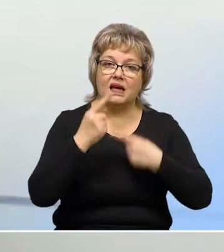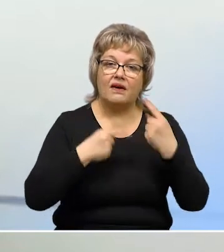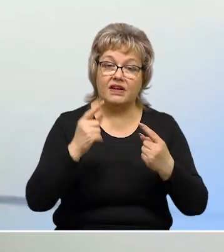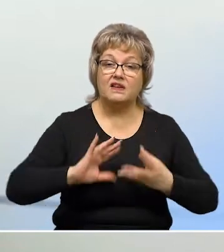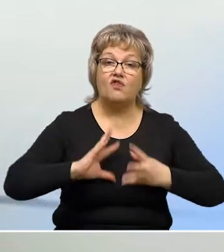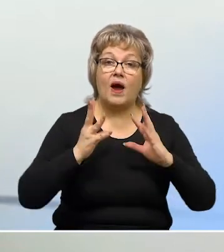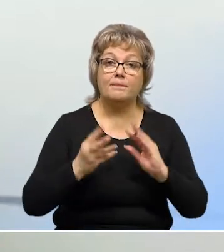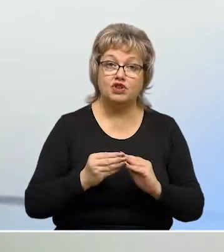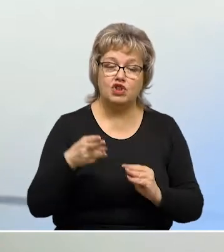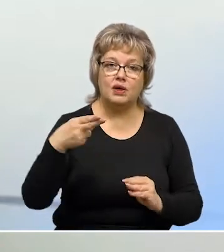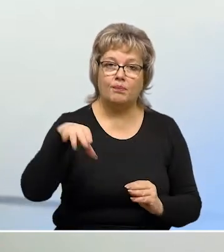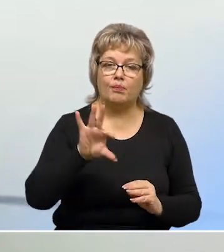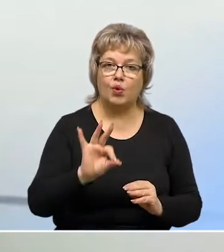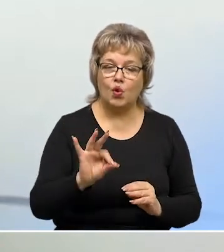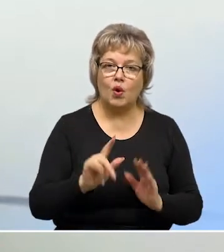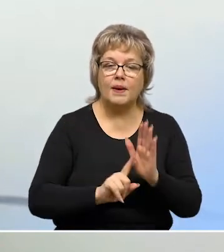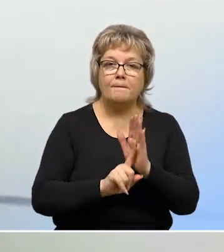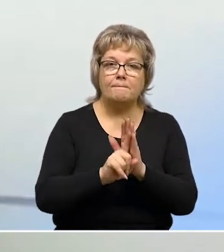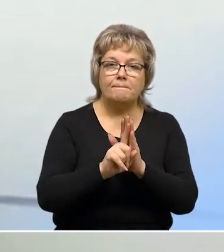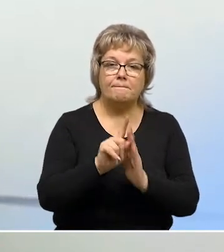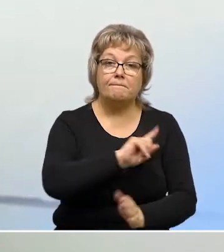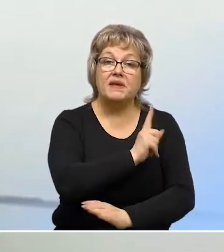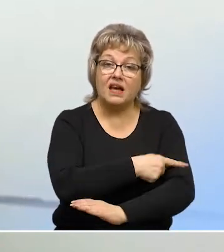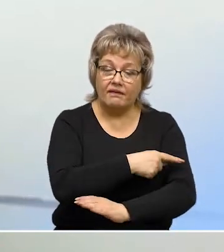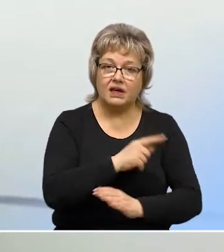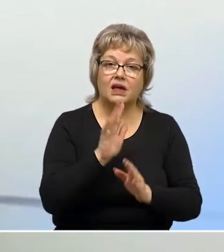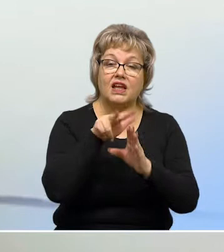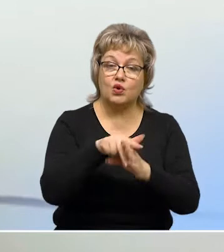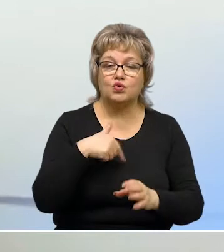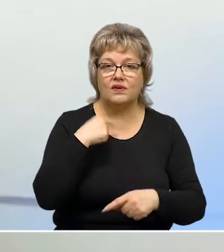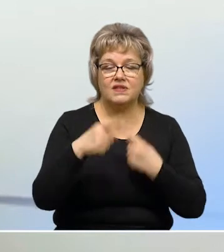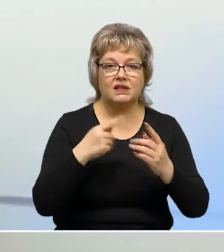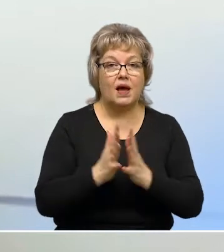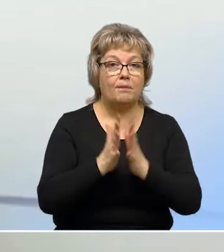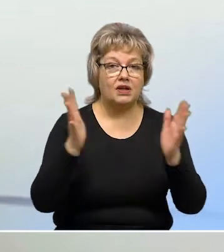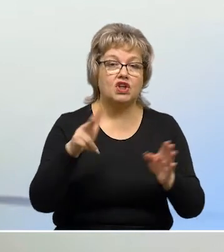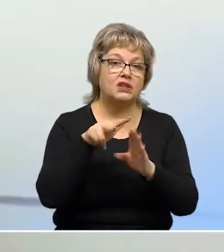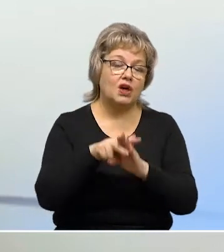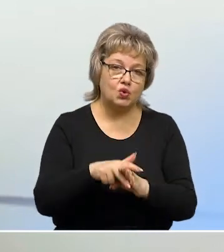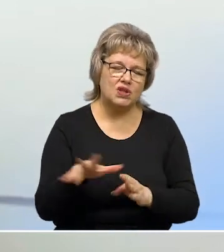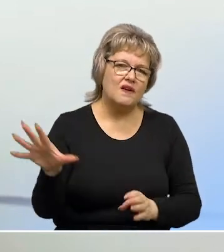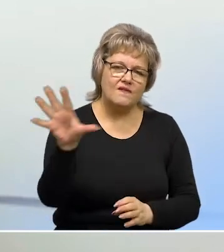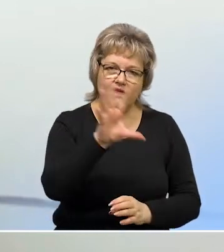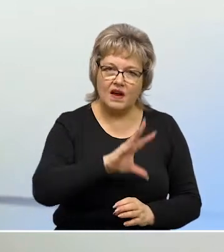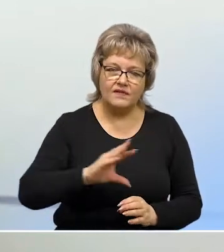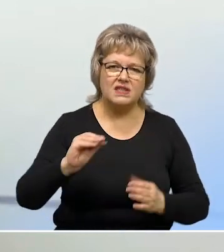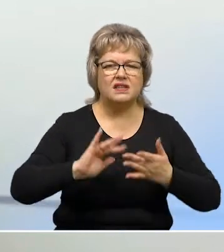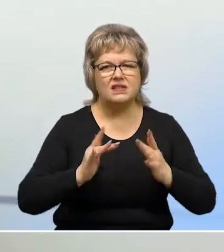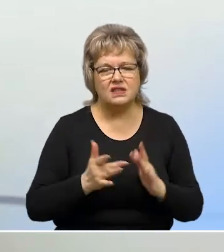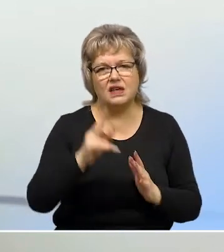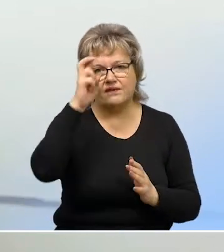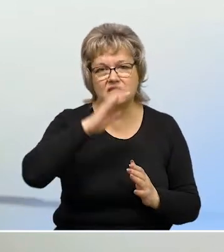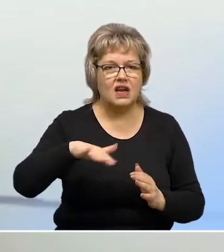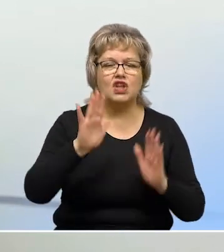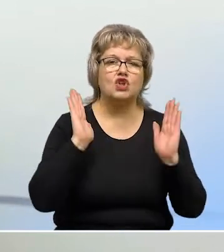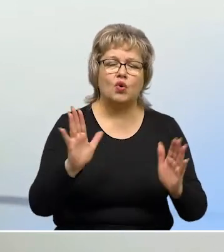говорить вообще о пиковых нагрузках, у нас всегда самые большие нагрузки во всех сетях,